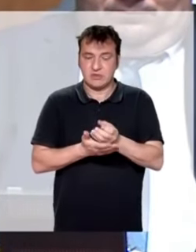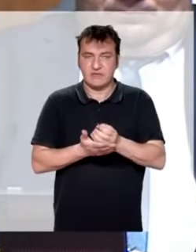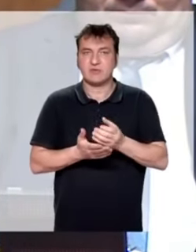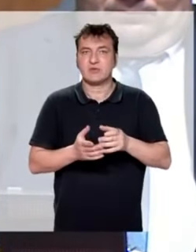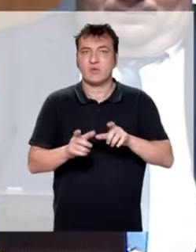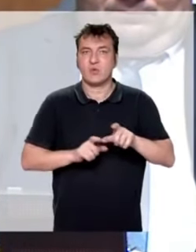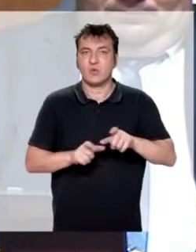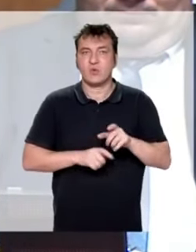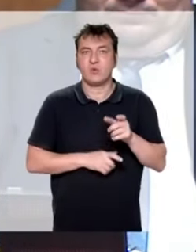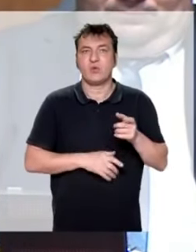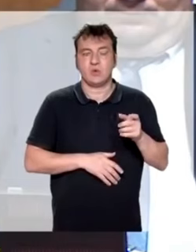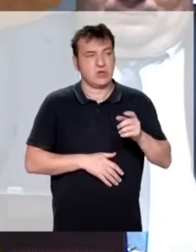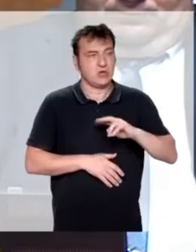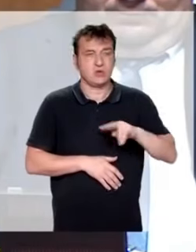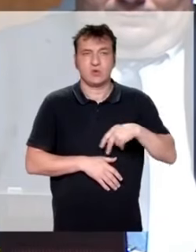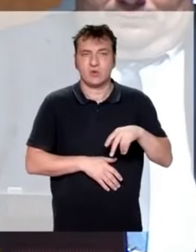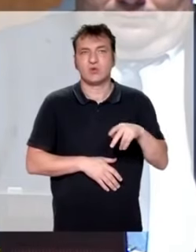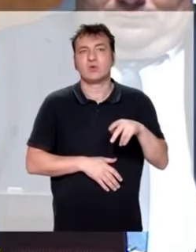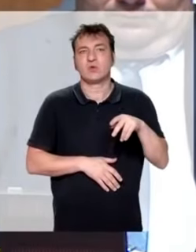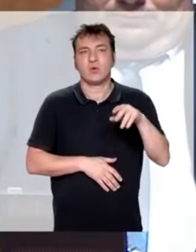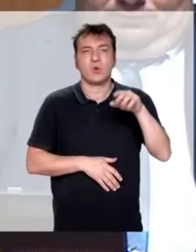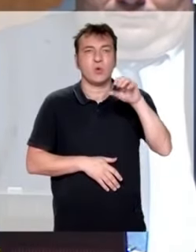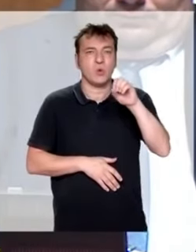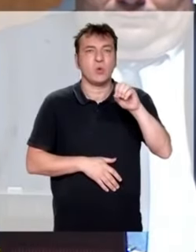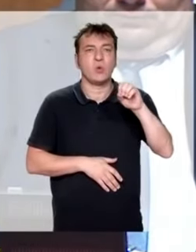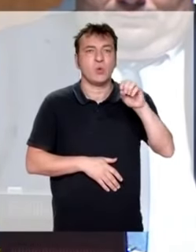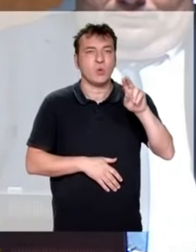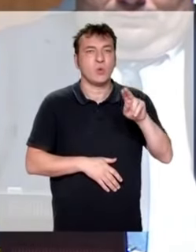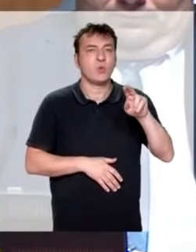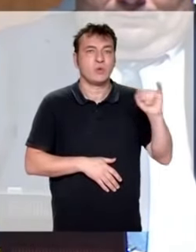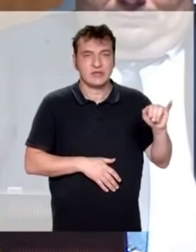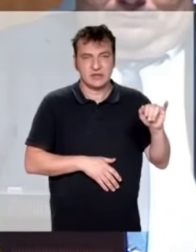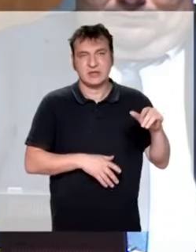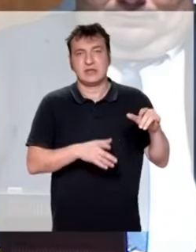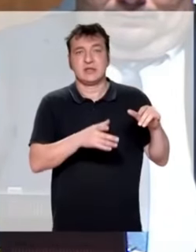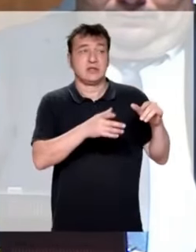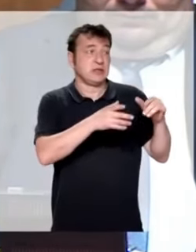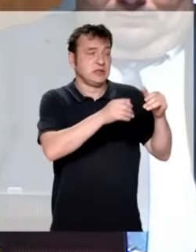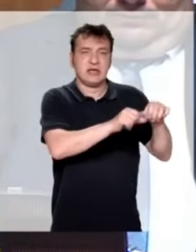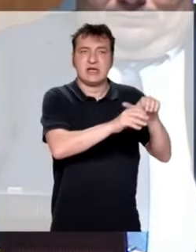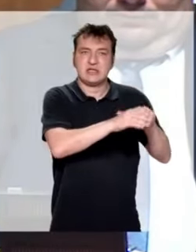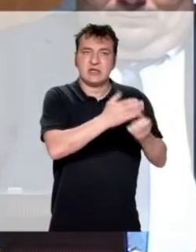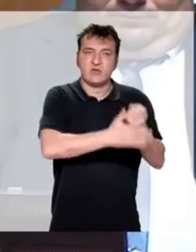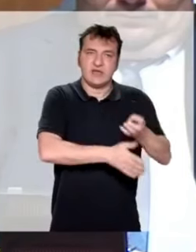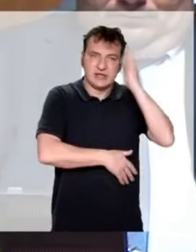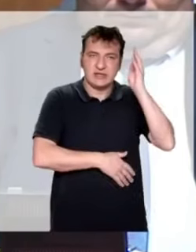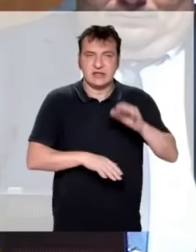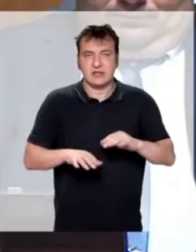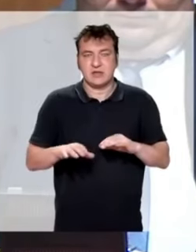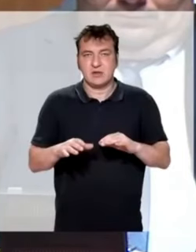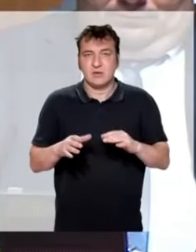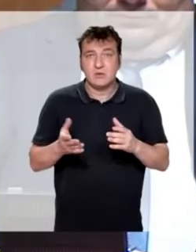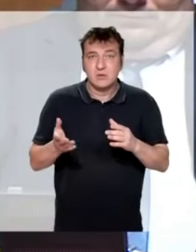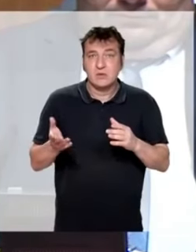collègue Robert Rouy, retenu en Nouvelle-Calédonie. Comment ne pas constater, Monsieur le Premier Ministre,